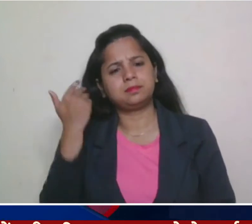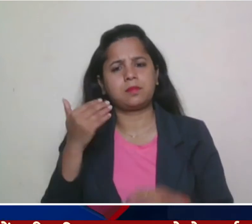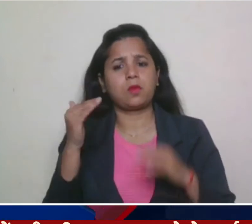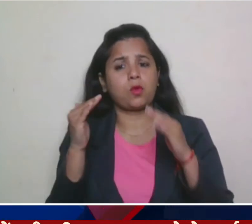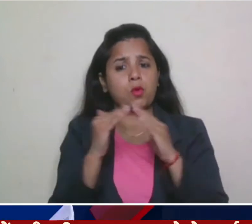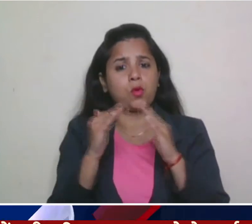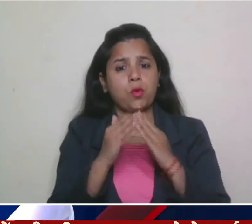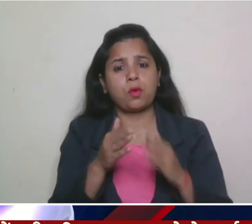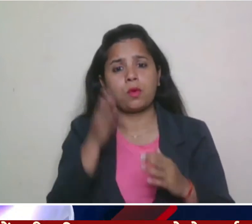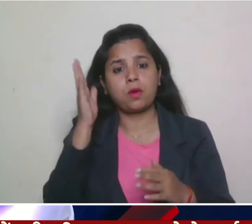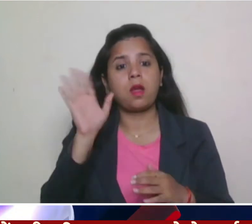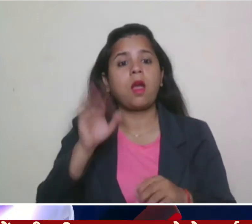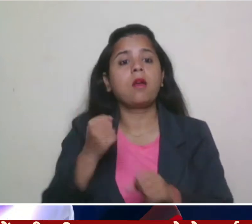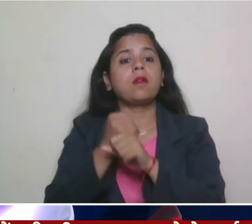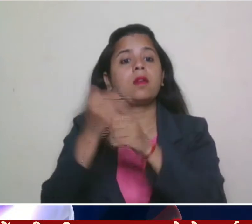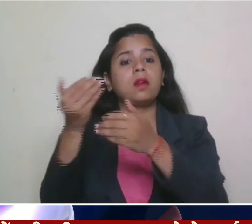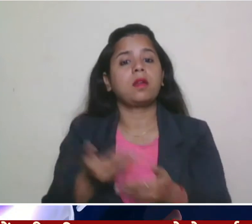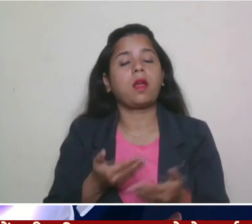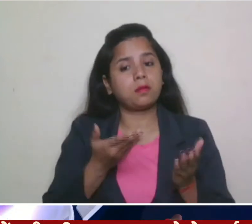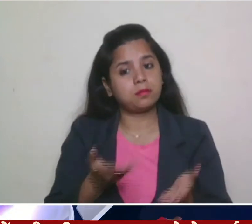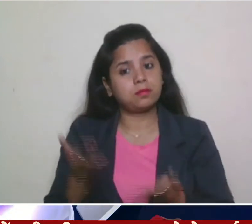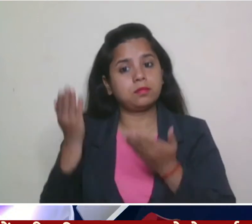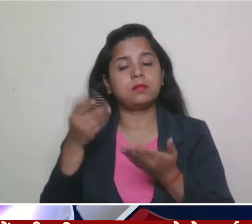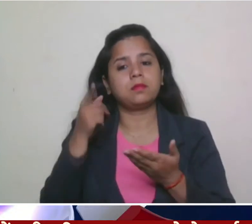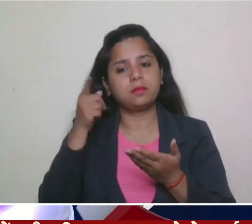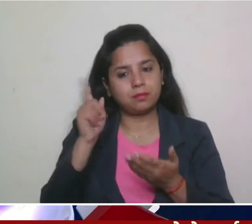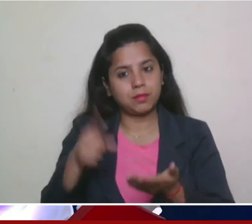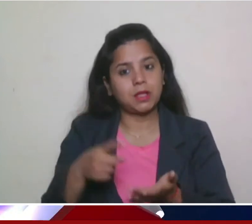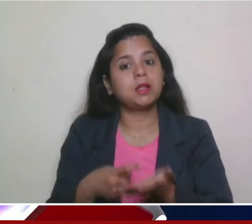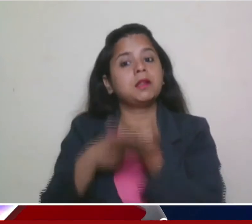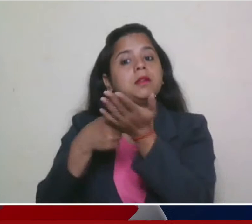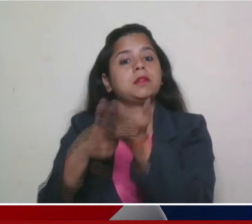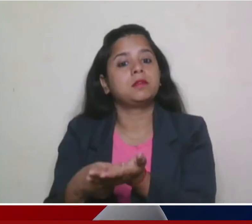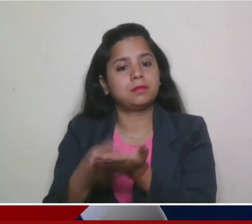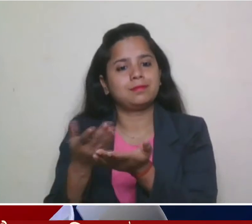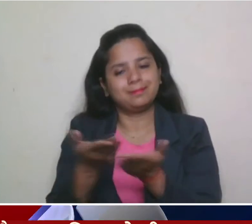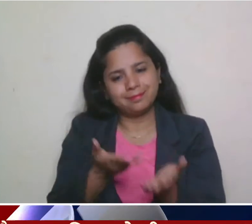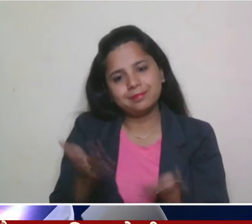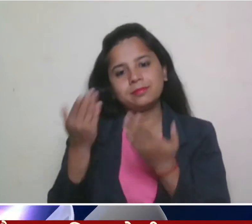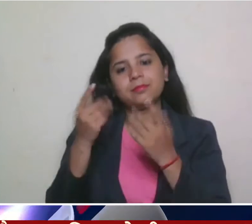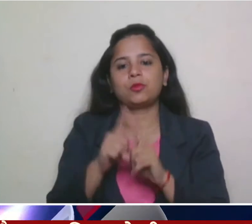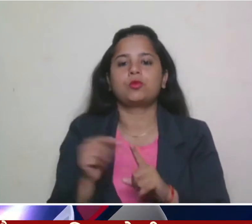पतिती आ राए उसका सम्मान किया जाए